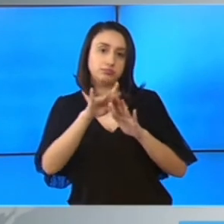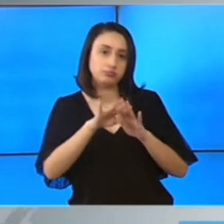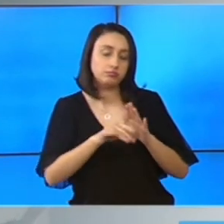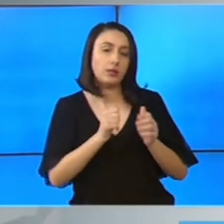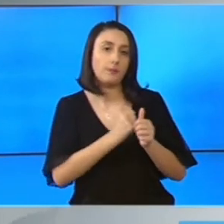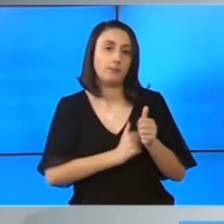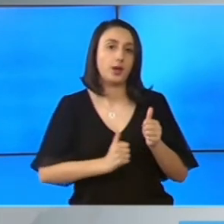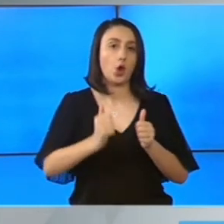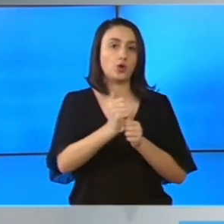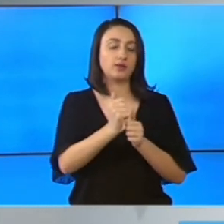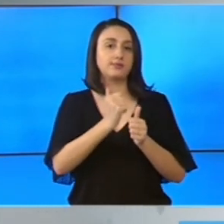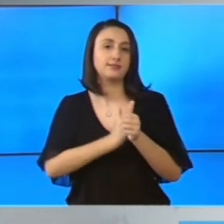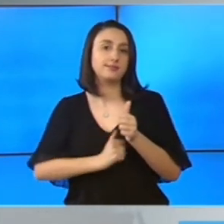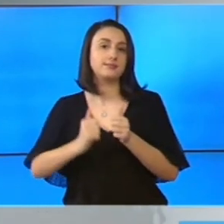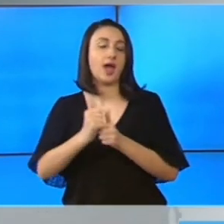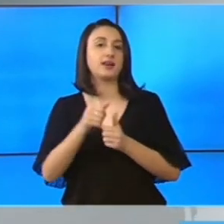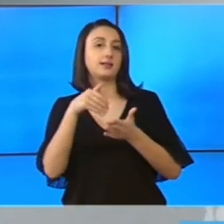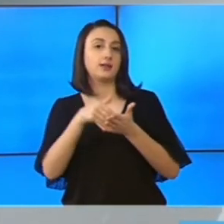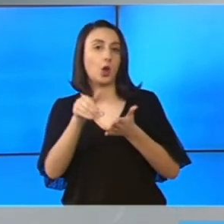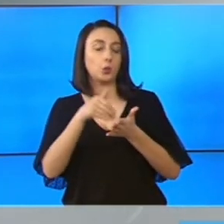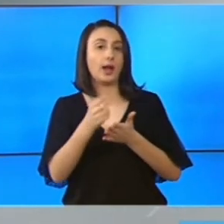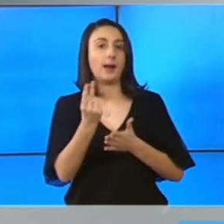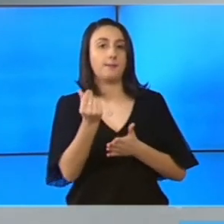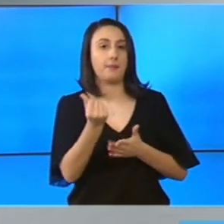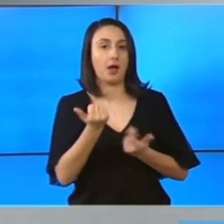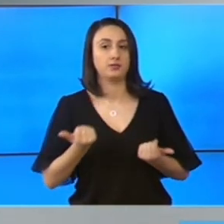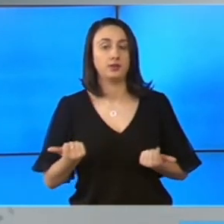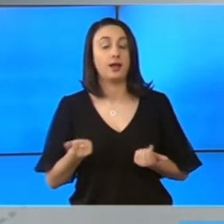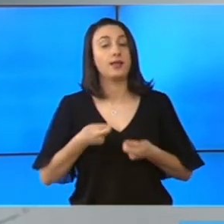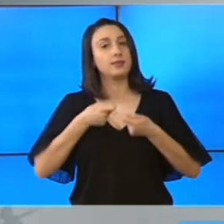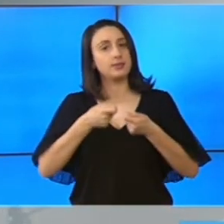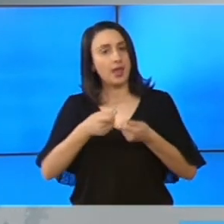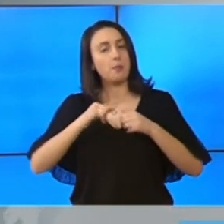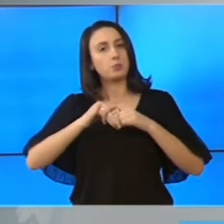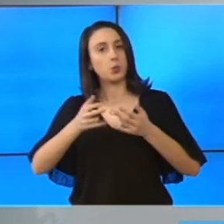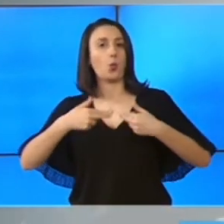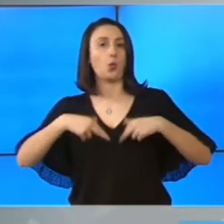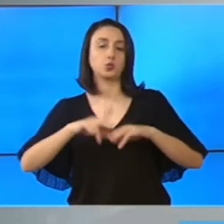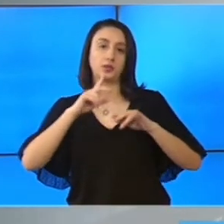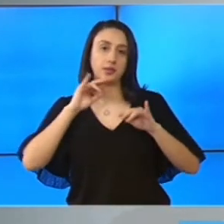prioritizează cheltuirea banilor. Îndemnul nostru este să se întâmple.